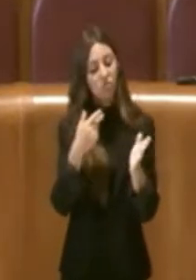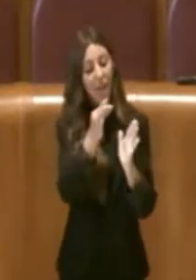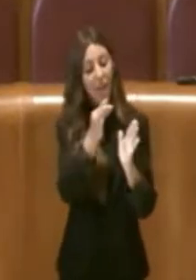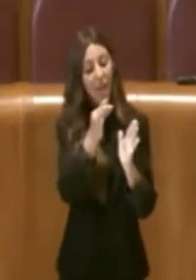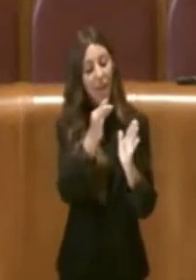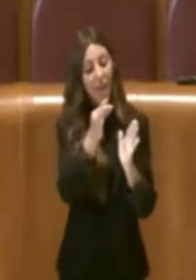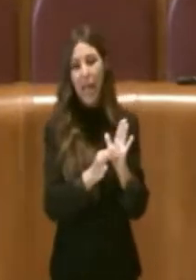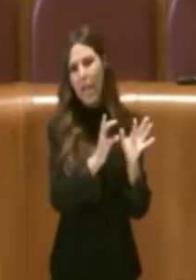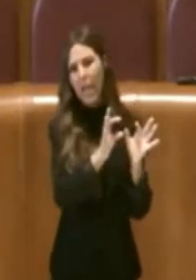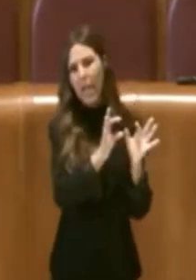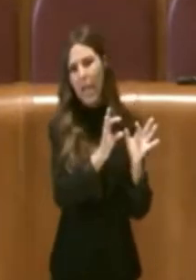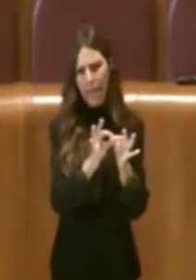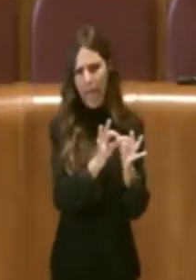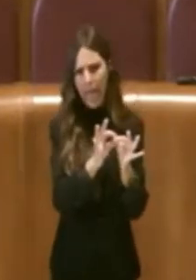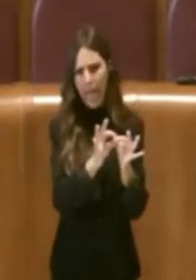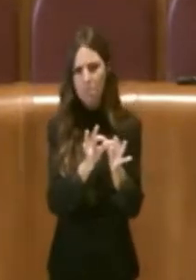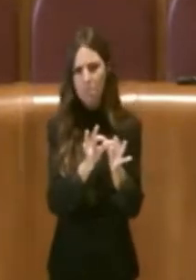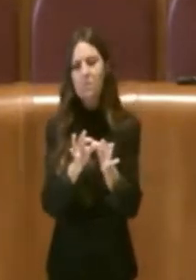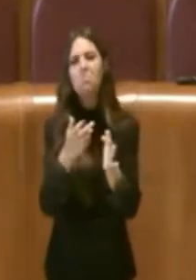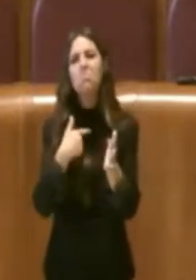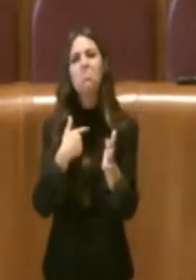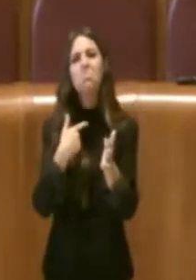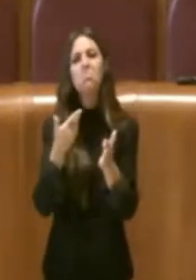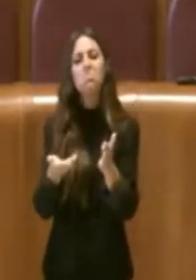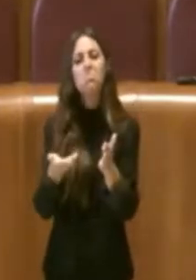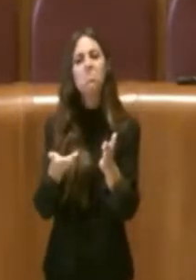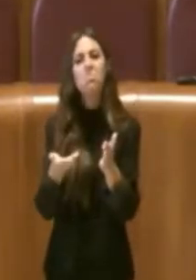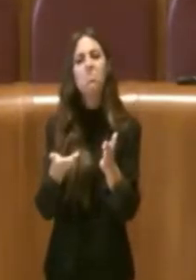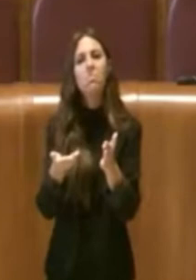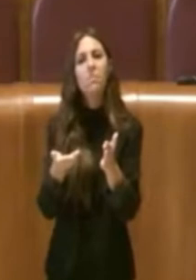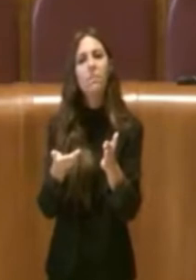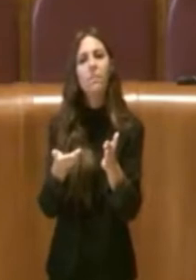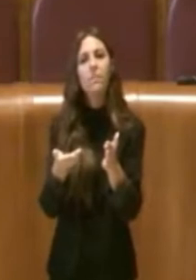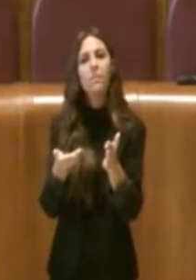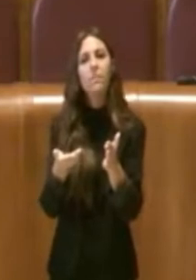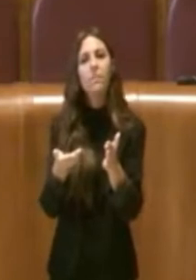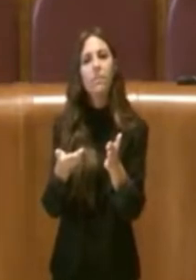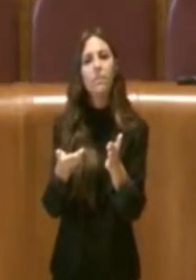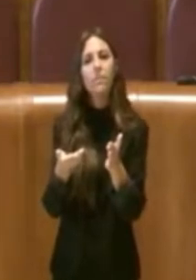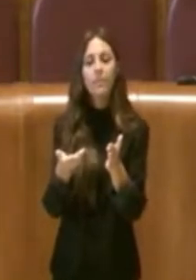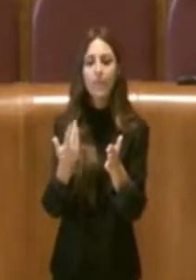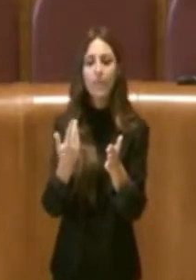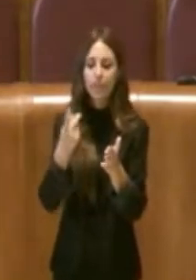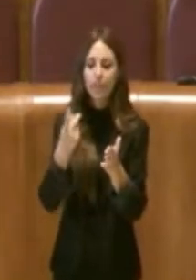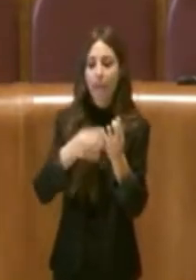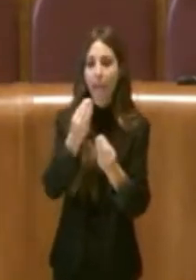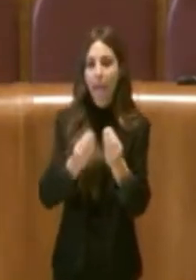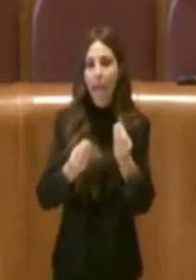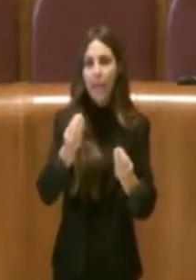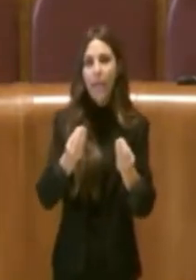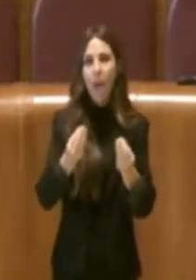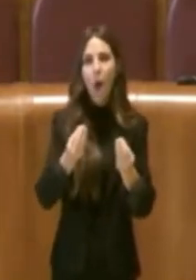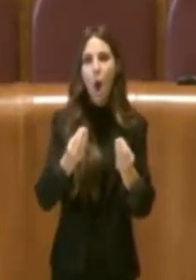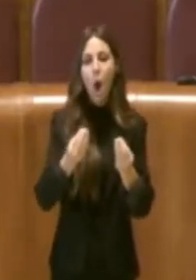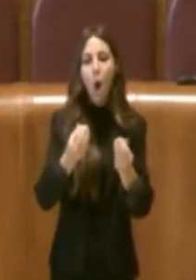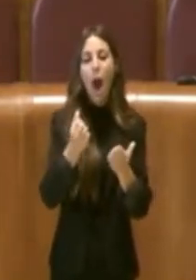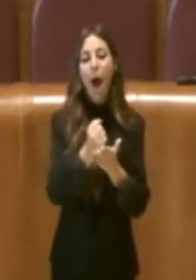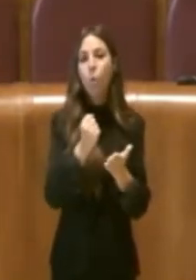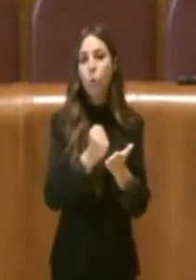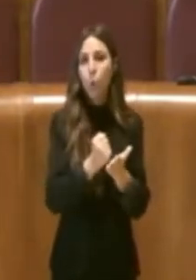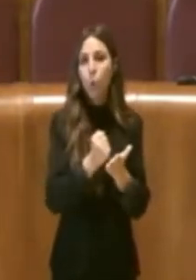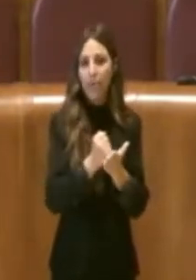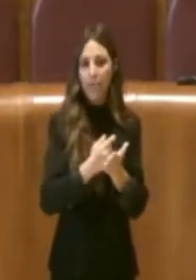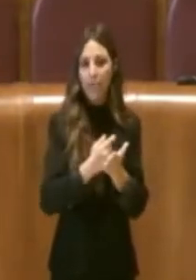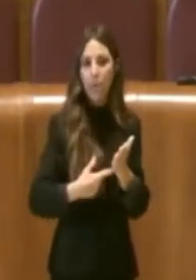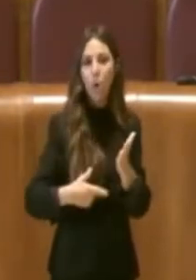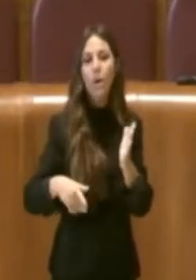connessione con quello che sono attualmente, oltre che gli enti con potestà regolamentare, anche quelli che hanno una